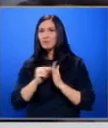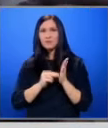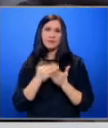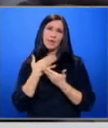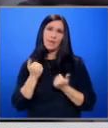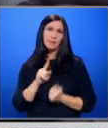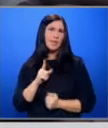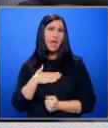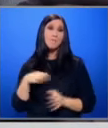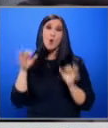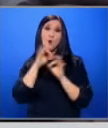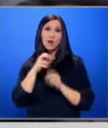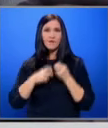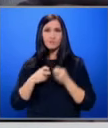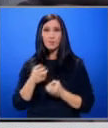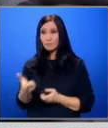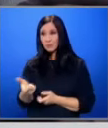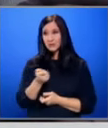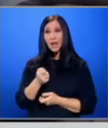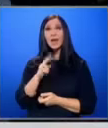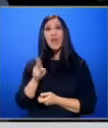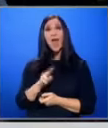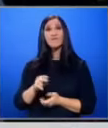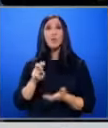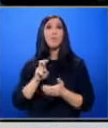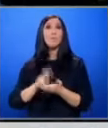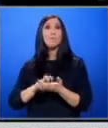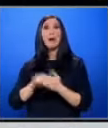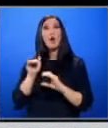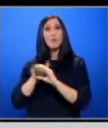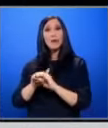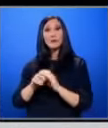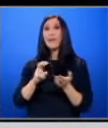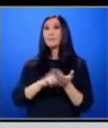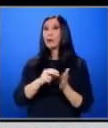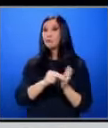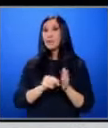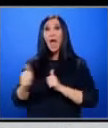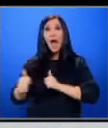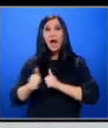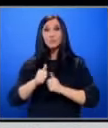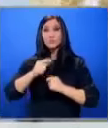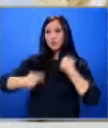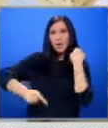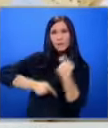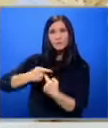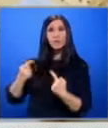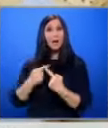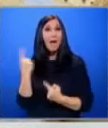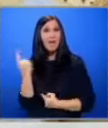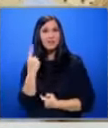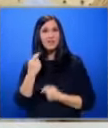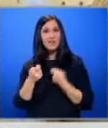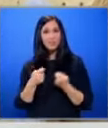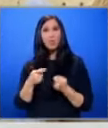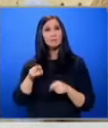няма Не е имало никакъв проблем да се изтеглят евро от банкоматите Банковите сметки автоматично са конвертирани към единната валута